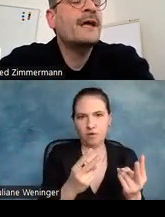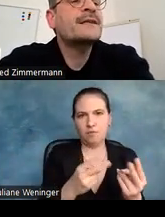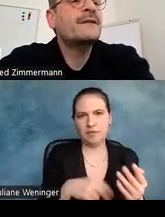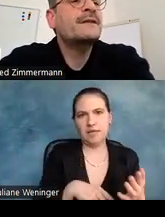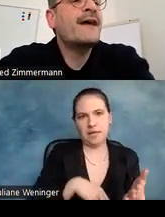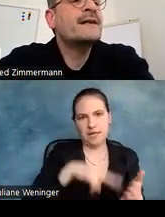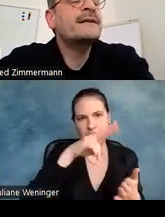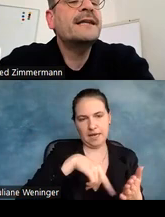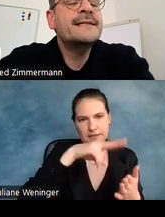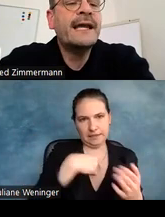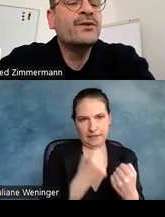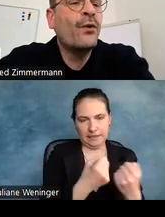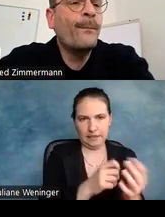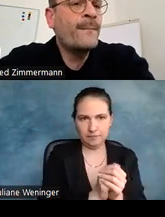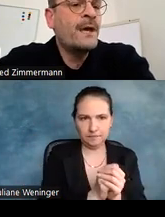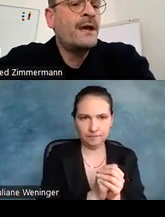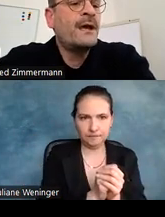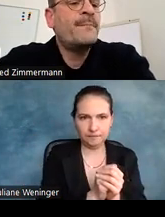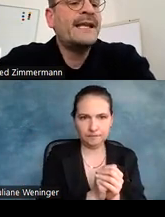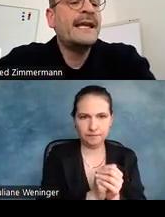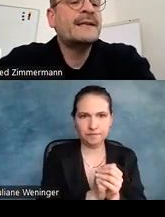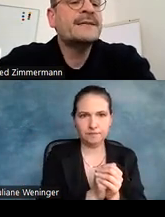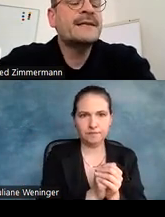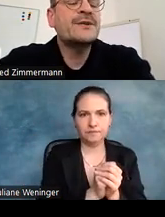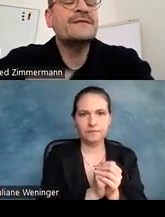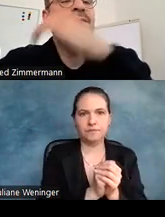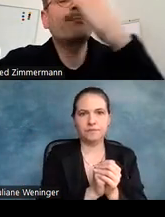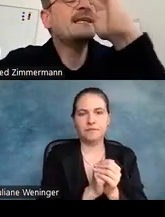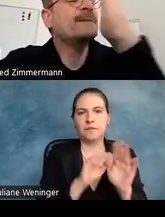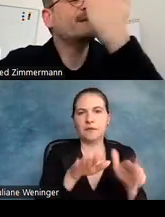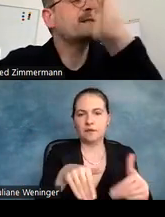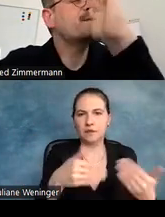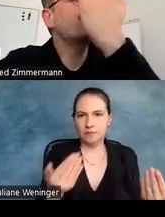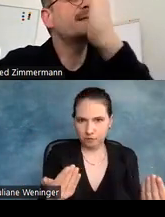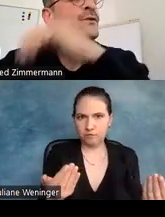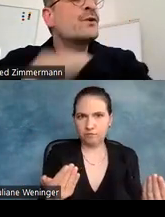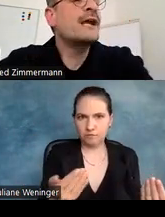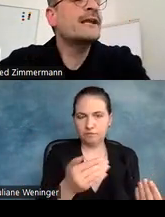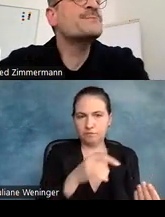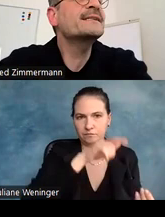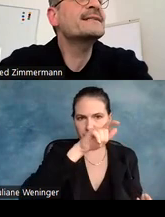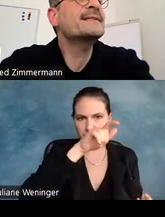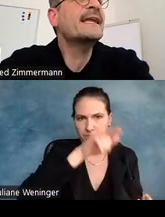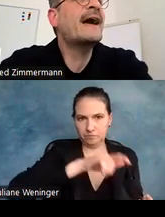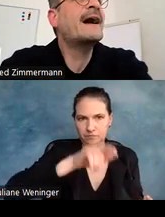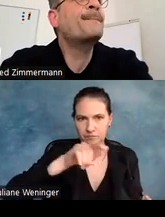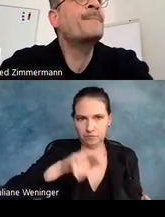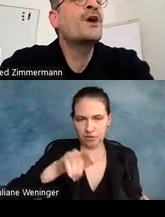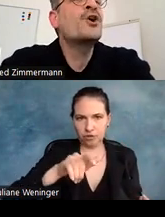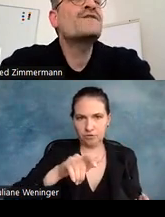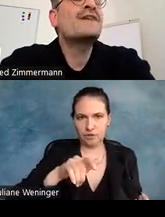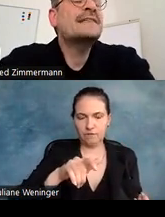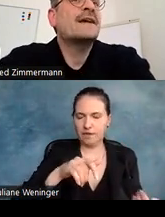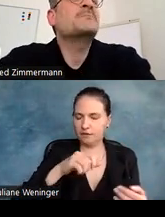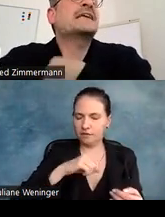Es gibt diverse LeserInnengruppen, bei denen es das Phänomen gibt, dass sie für Millisekunden ein gespiegeltes Sehen haben.